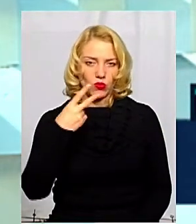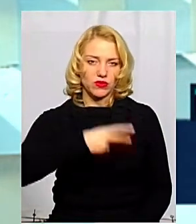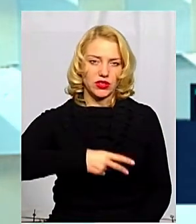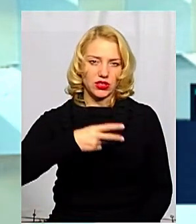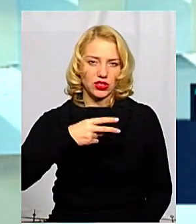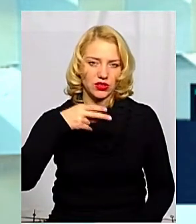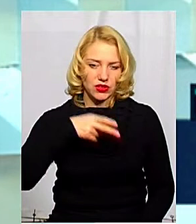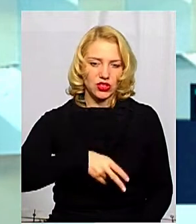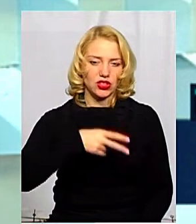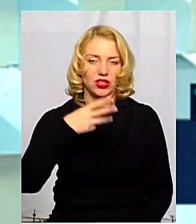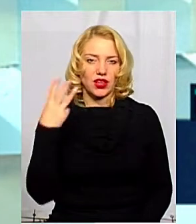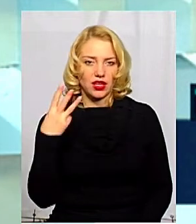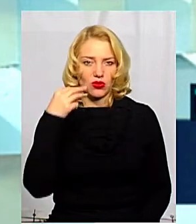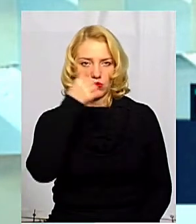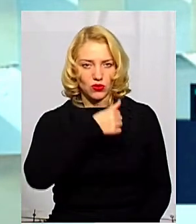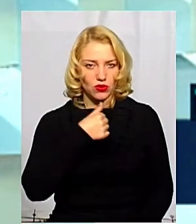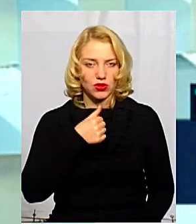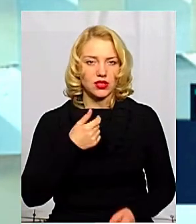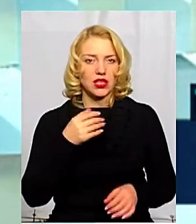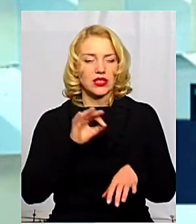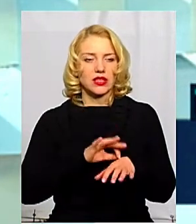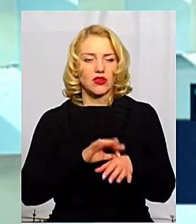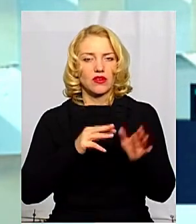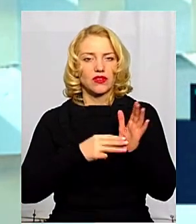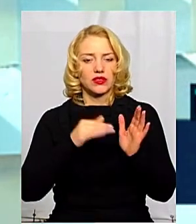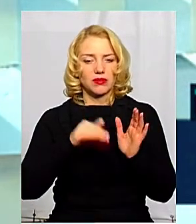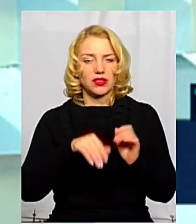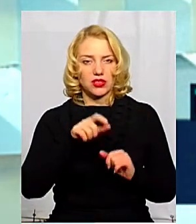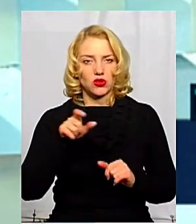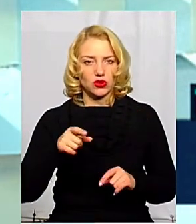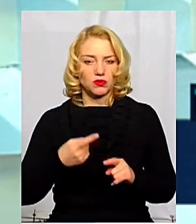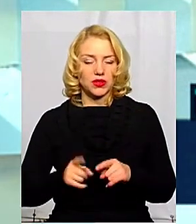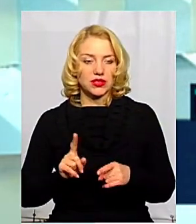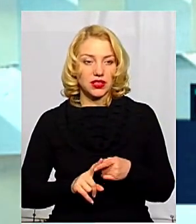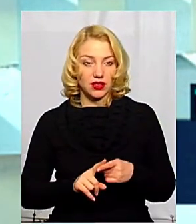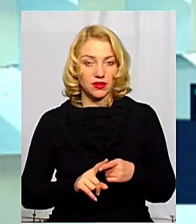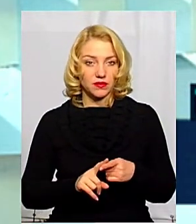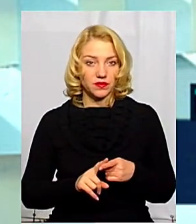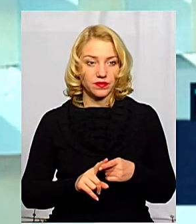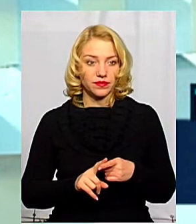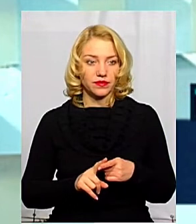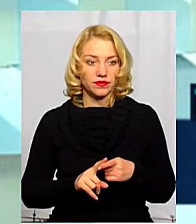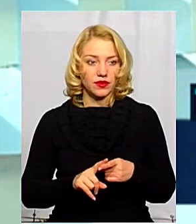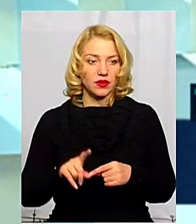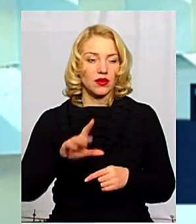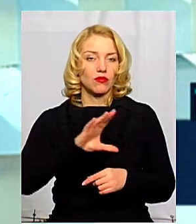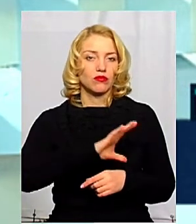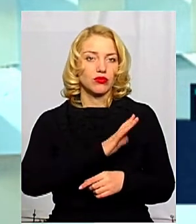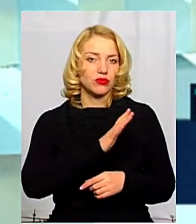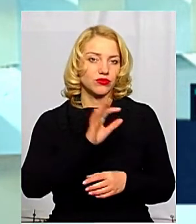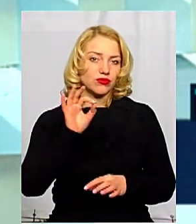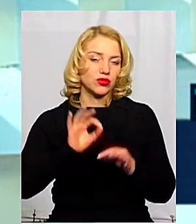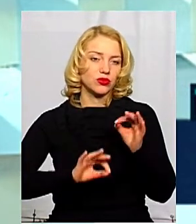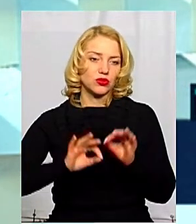році. Захворіло близько 8 тисяч осіб. Із них був